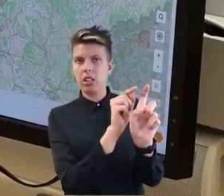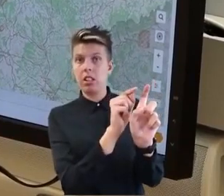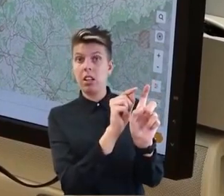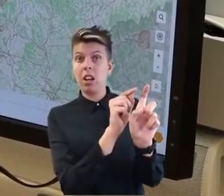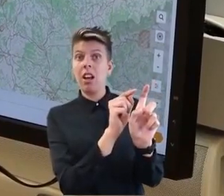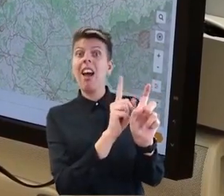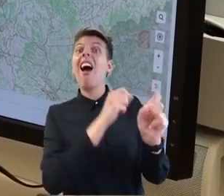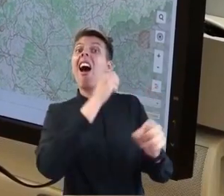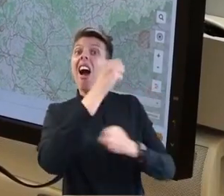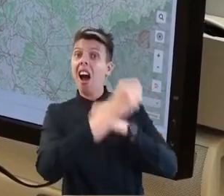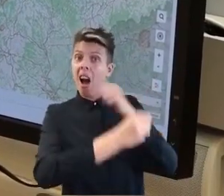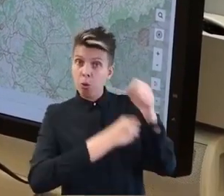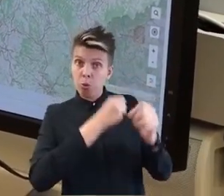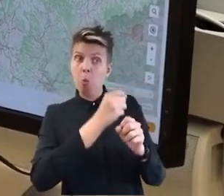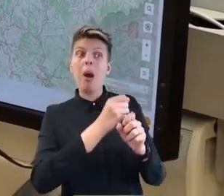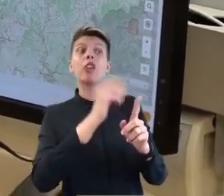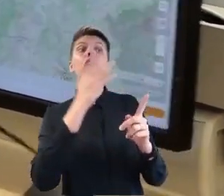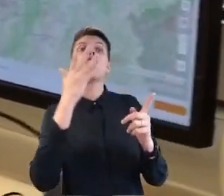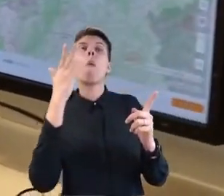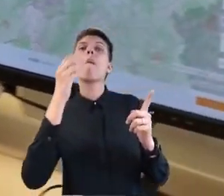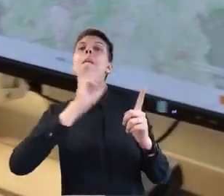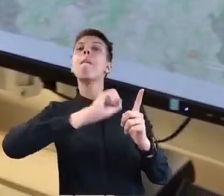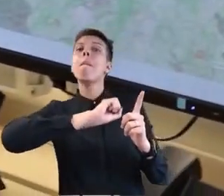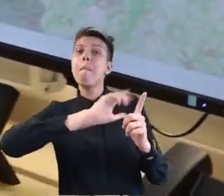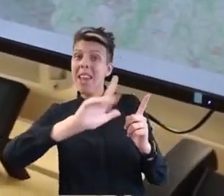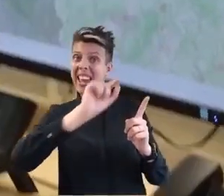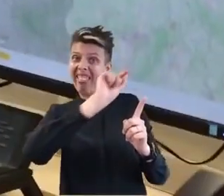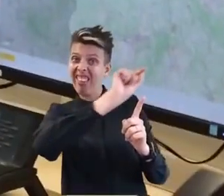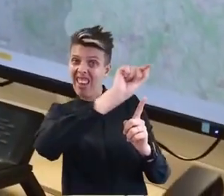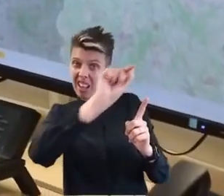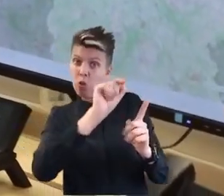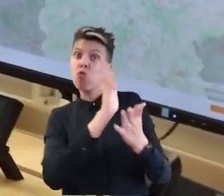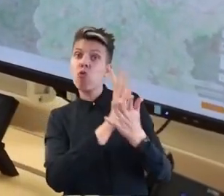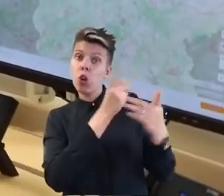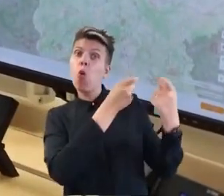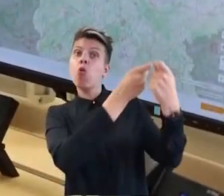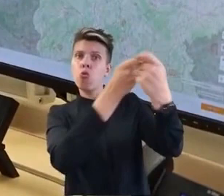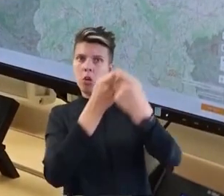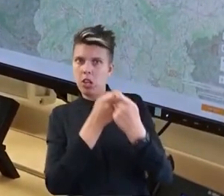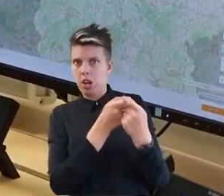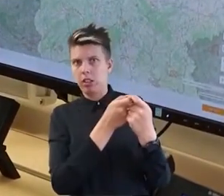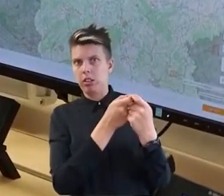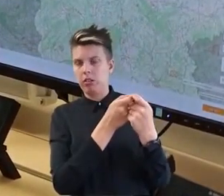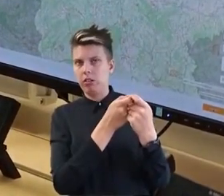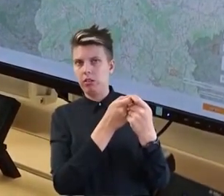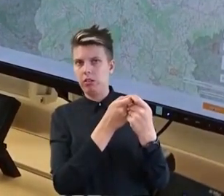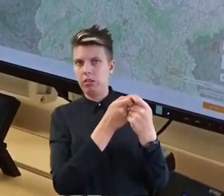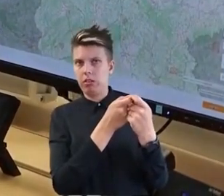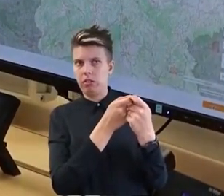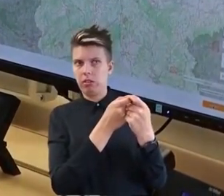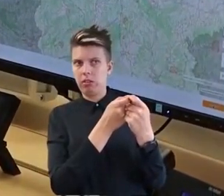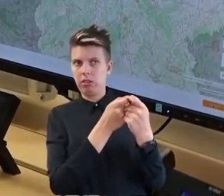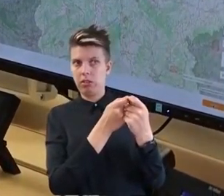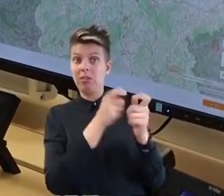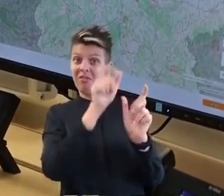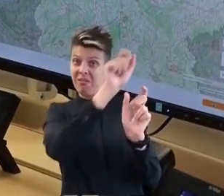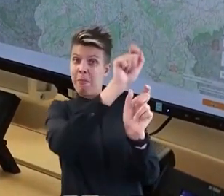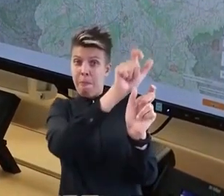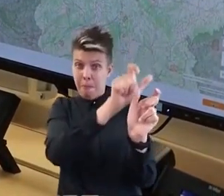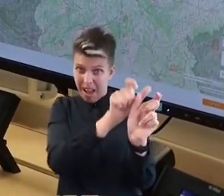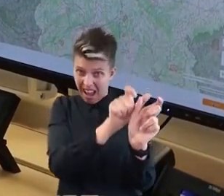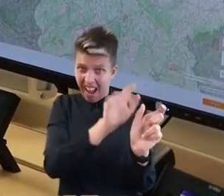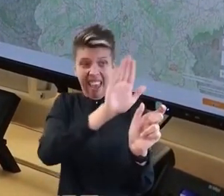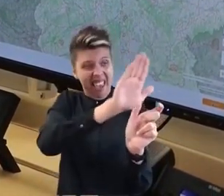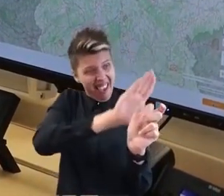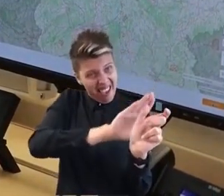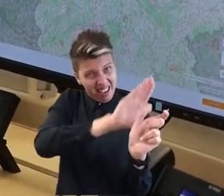welches der verschiedenen Medien, die uns diese Warnmeldung veröffentlichen, letztendlich angesteuert werden. Nämlich nur die, die in diesem Bereich auch